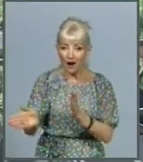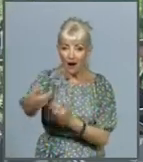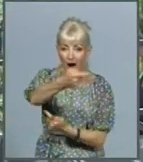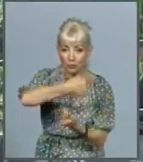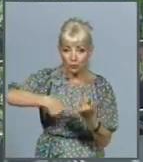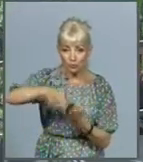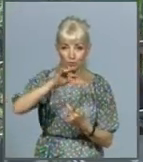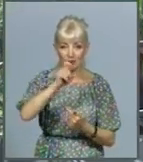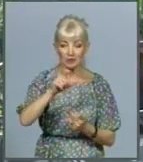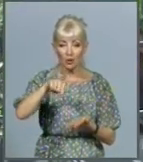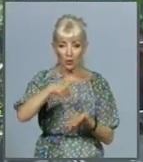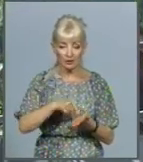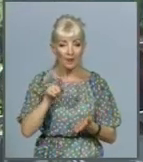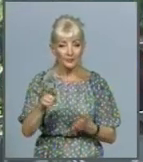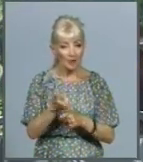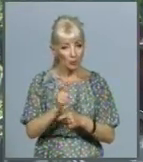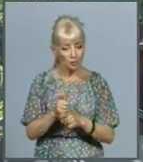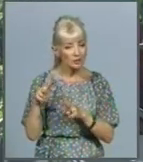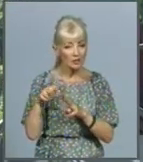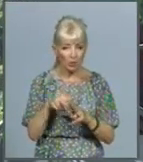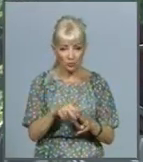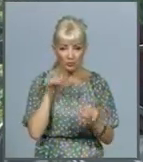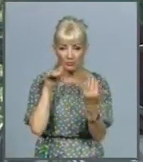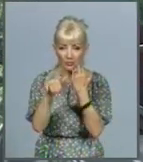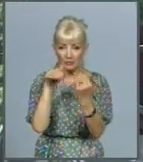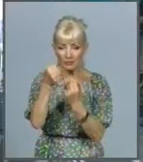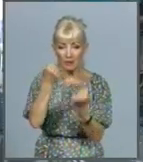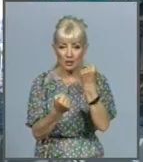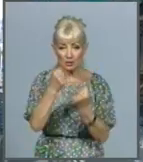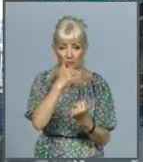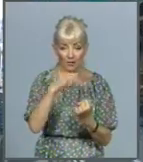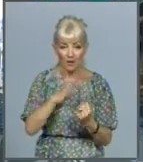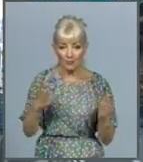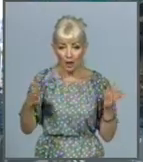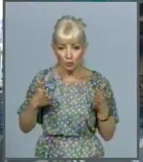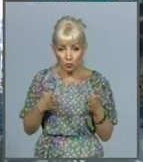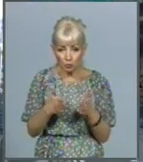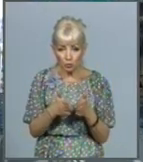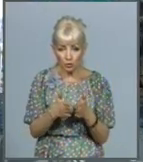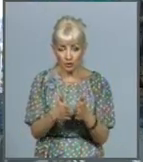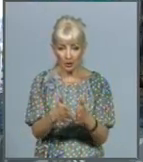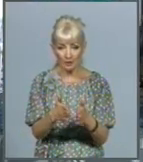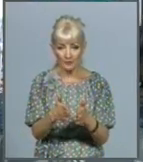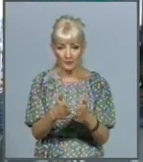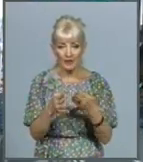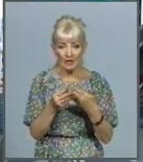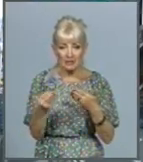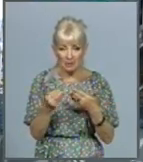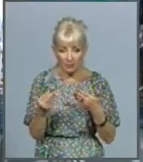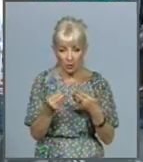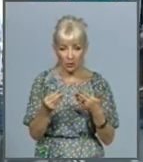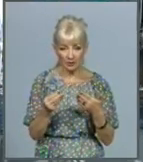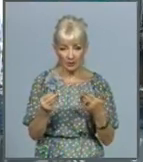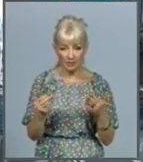достатньо загружена, була сужена землєю, мєдом, її